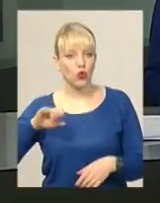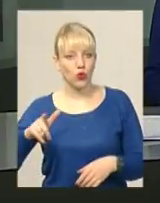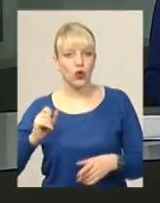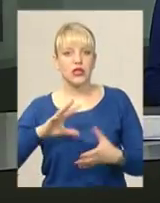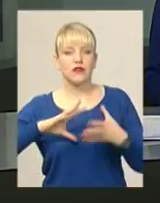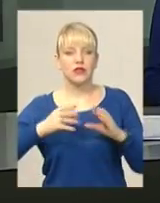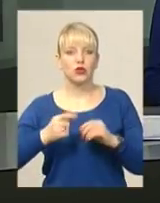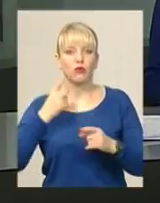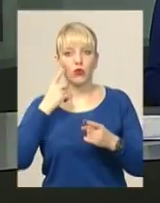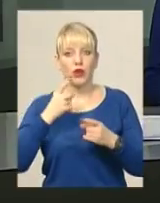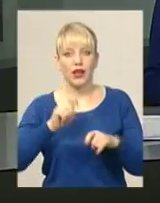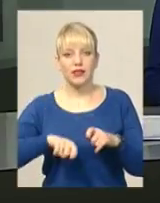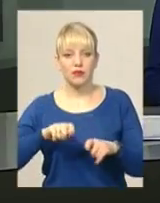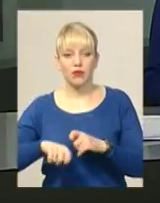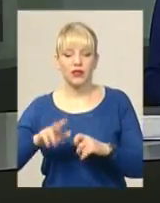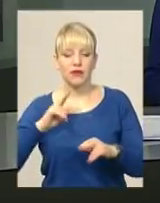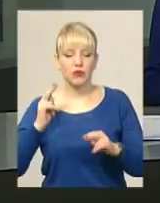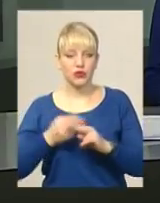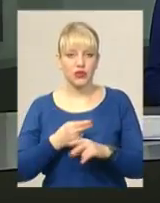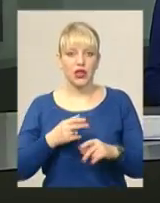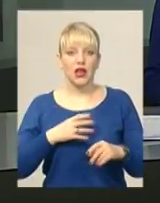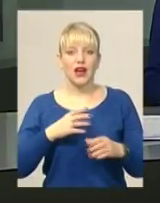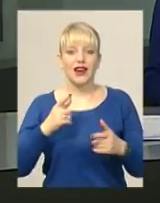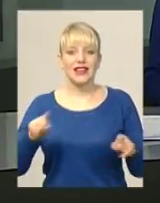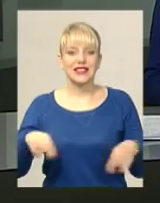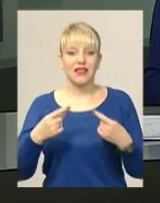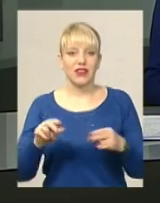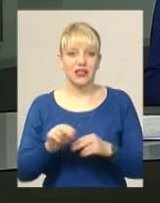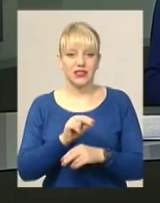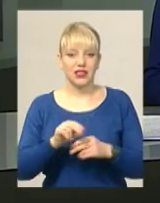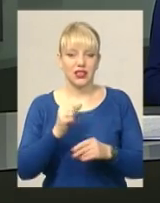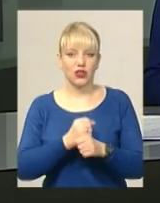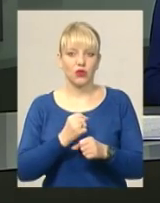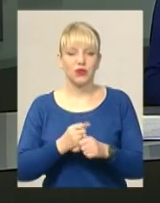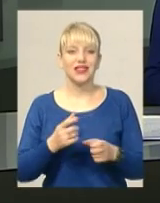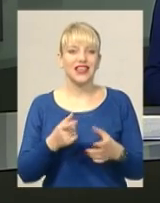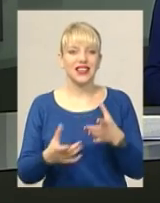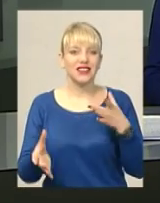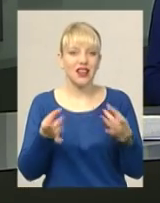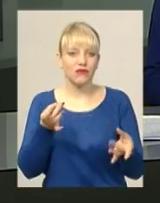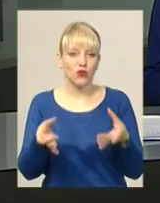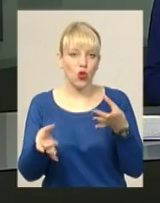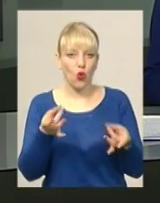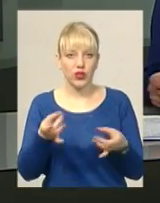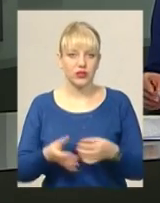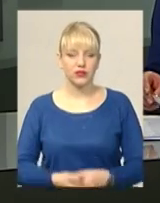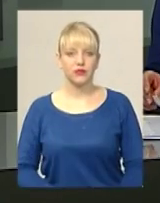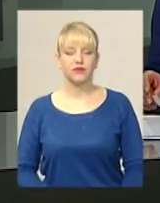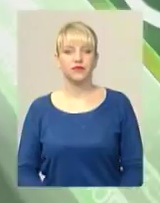висновками експертів, тривала відсутність реставраційних робіт та надмірна вологість спричинили аварійний стан пам'ятки архітектури.